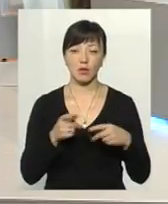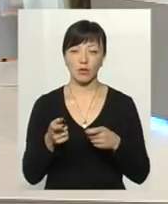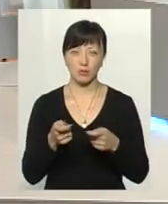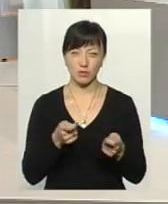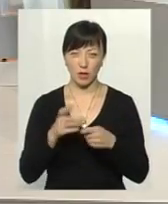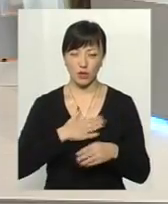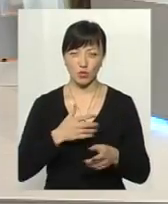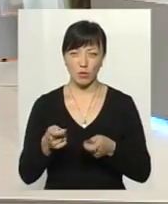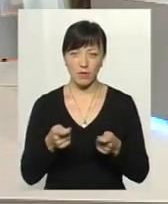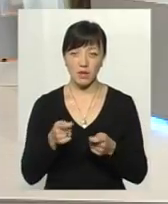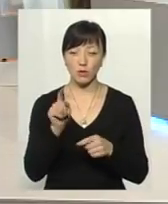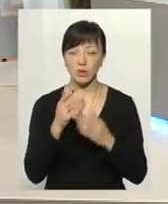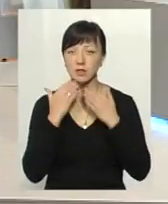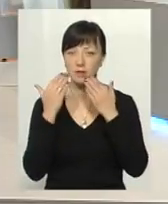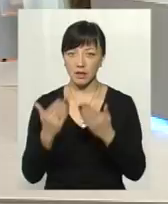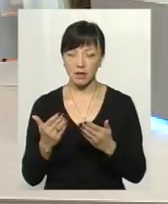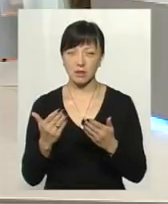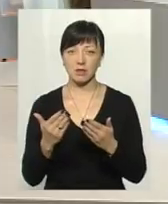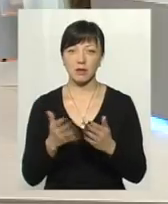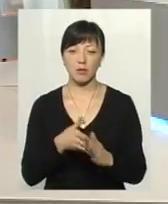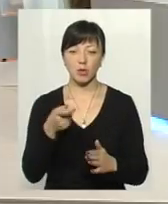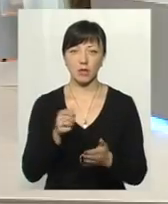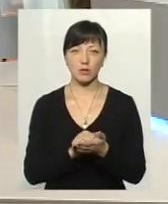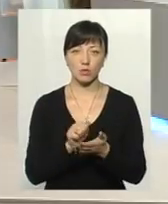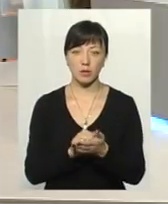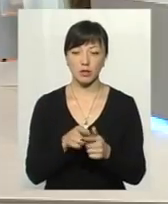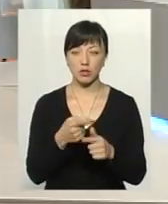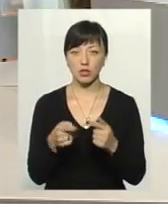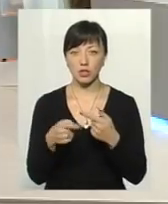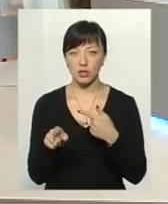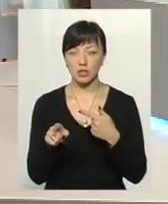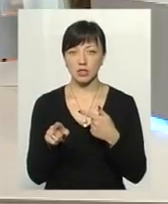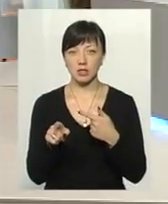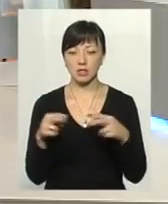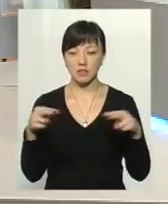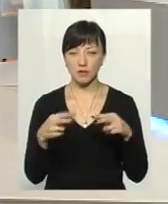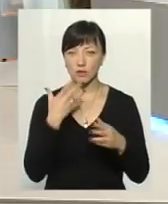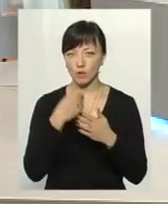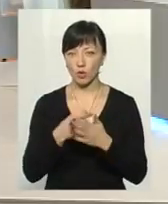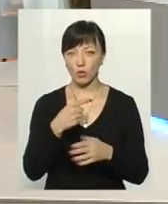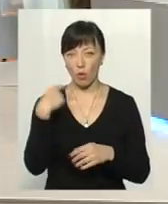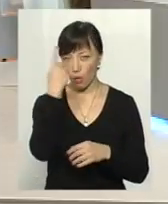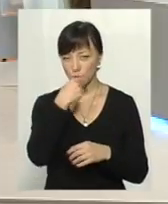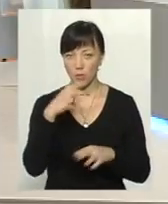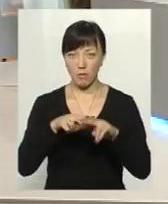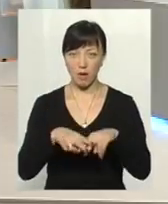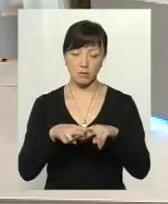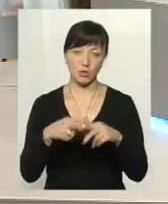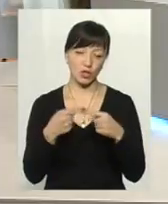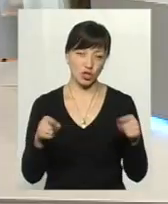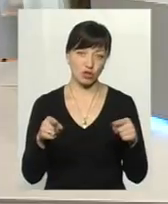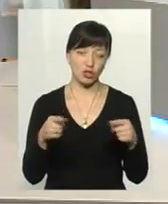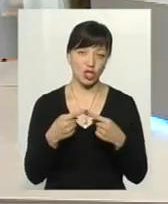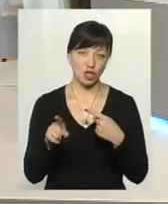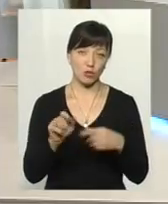соціального захисту населення, туди звертатися, подати документ, засвідчити свою особу паспортом чи іншим